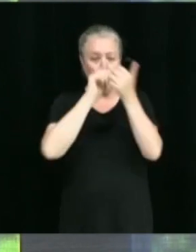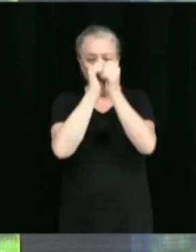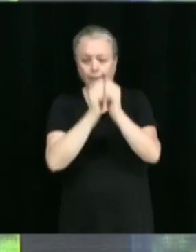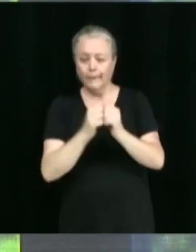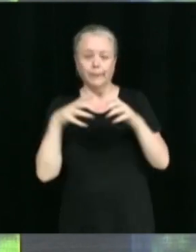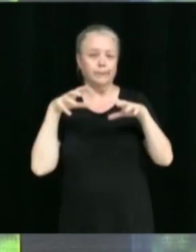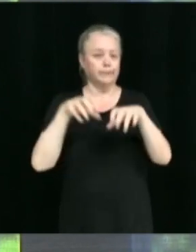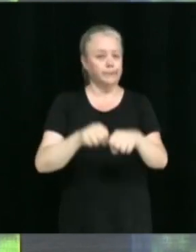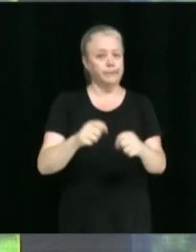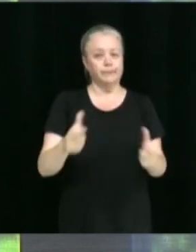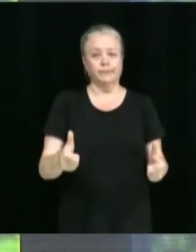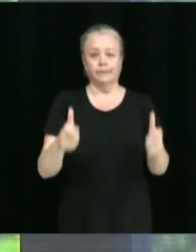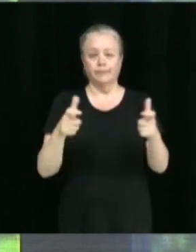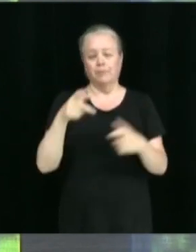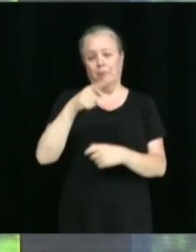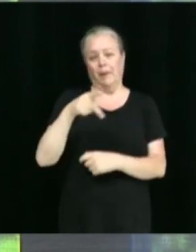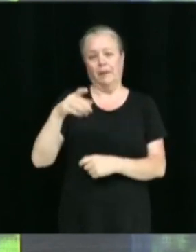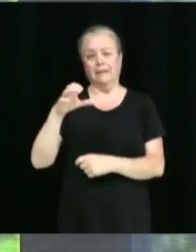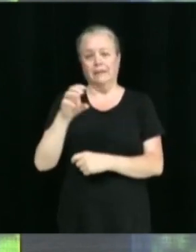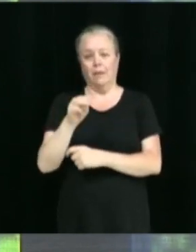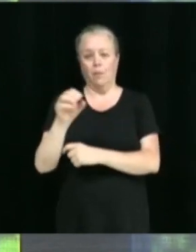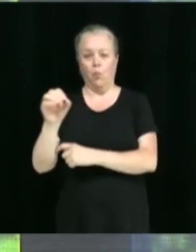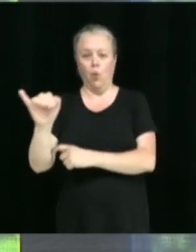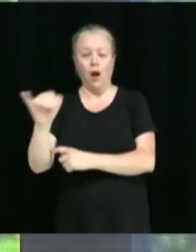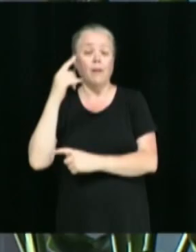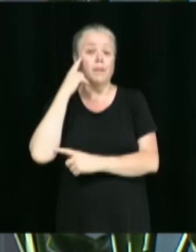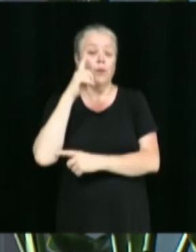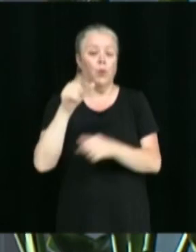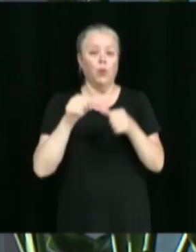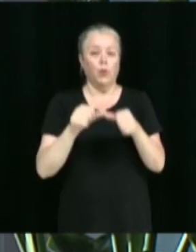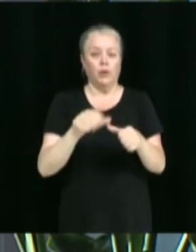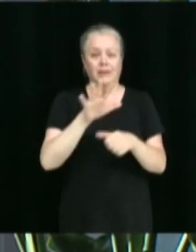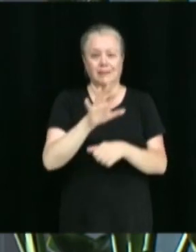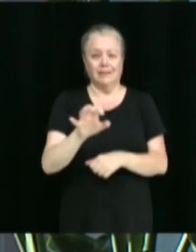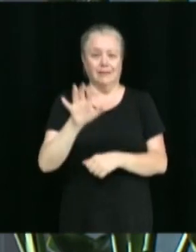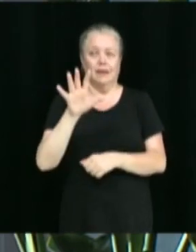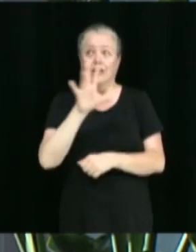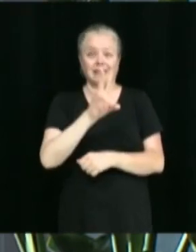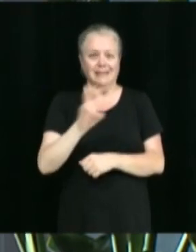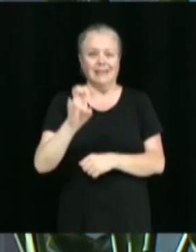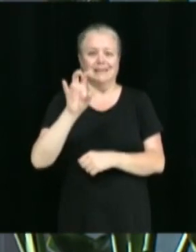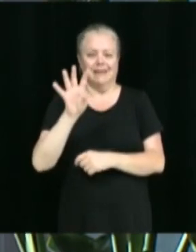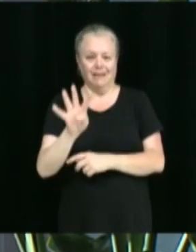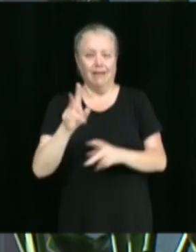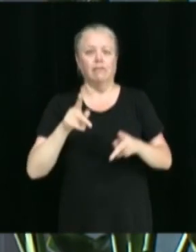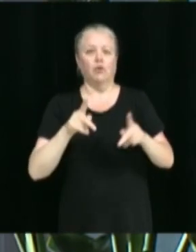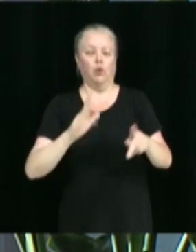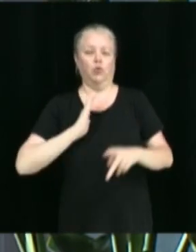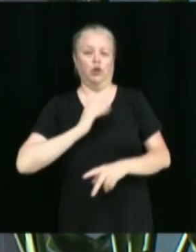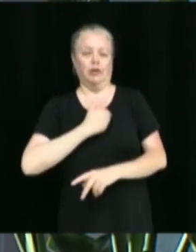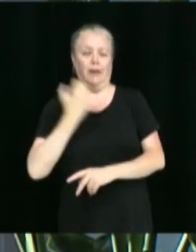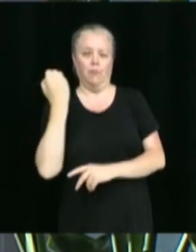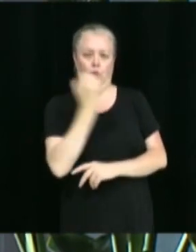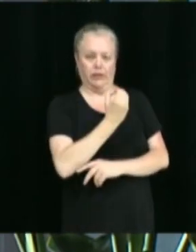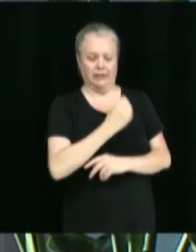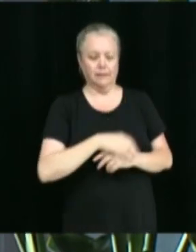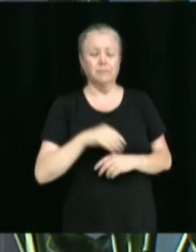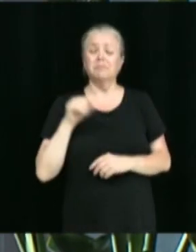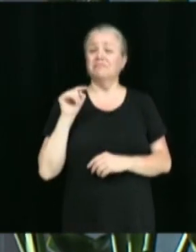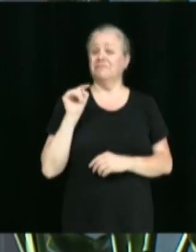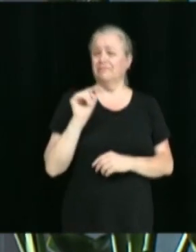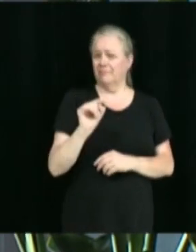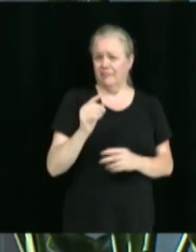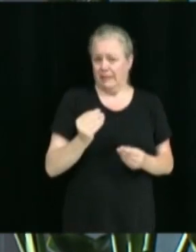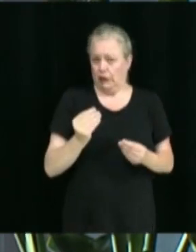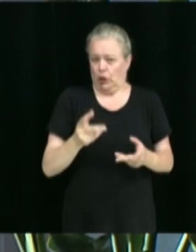immeuble pour le 704 rue Notre-Dame-Ouest. Il s'agit d'un projet qui consiste à autoriser, sur l